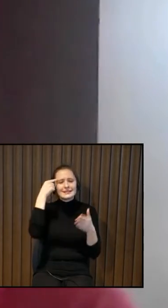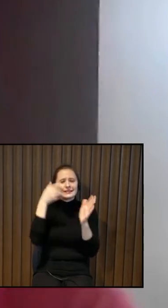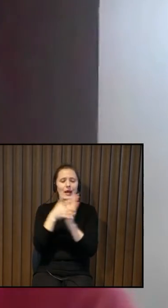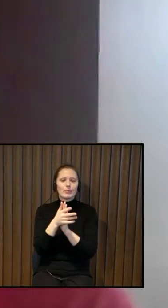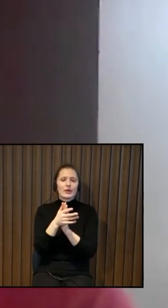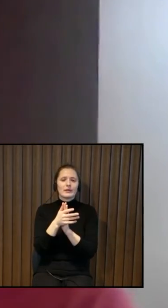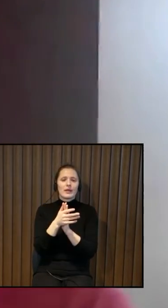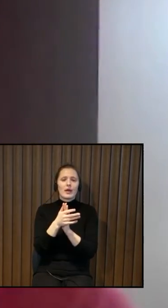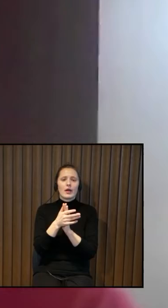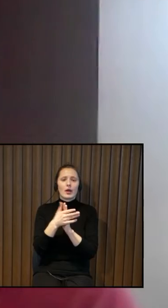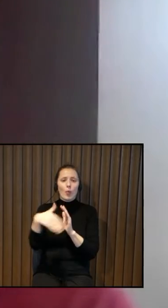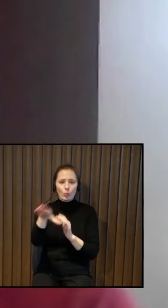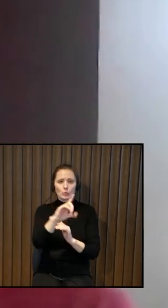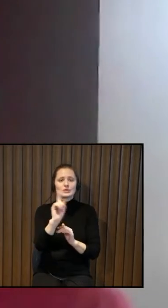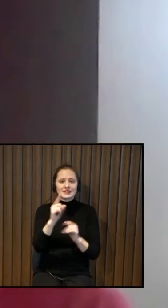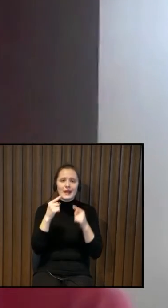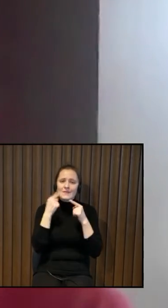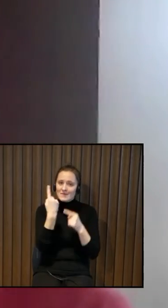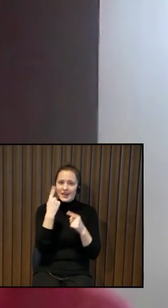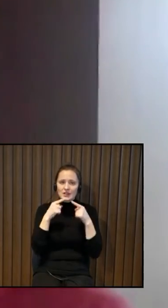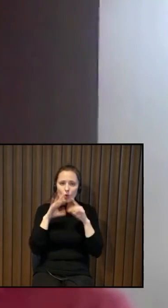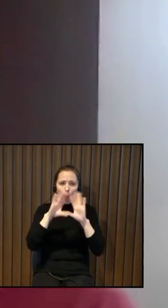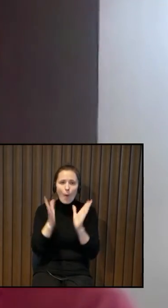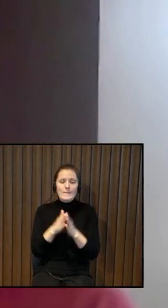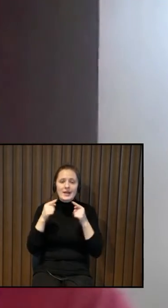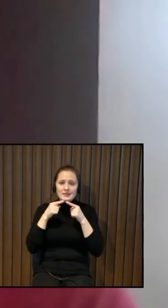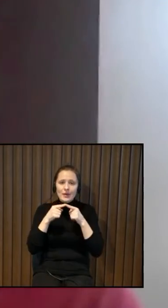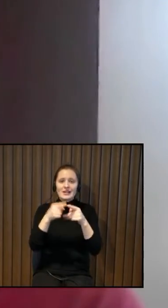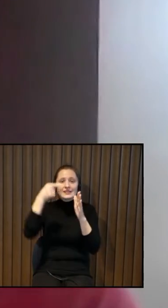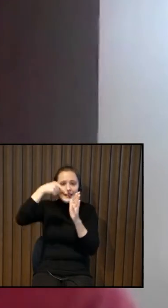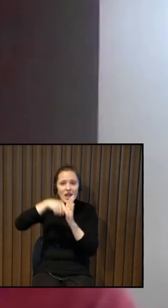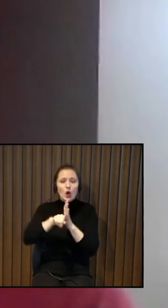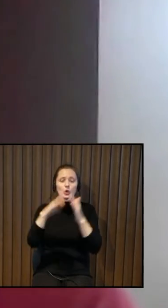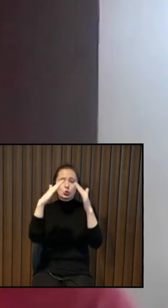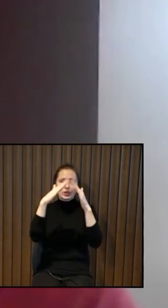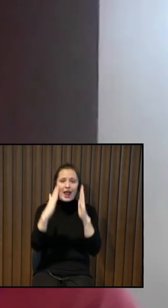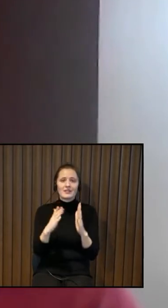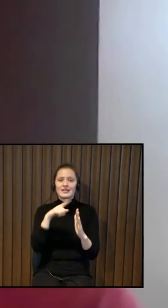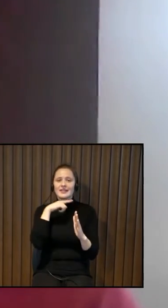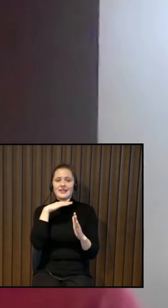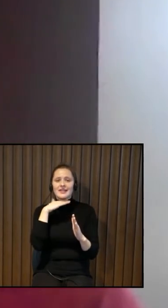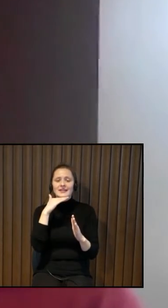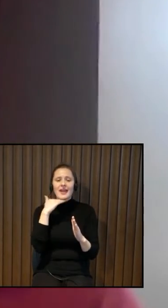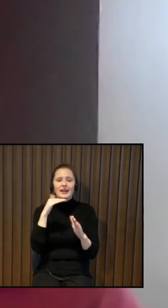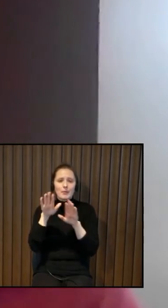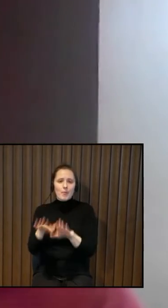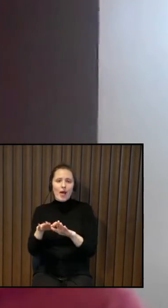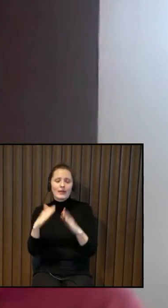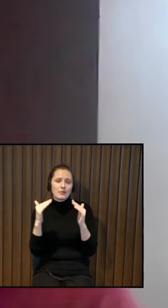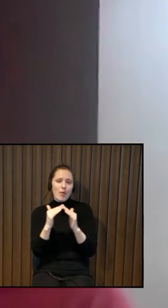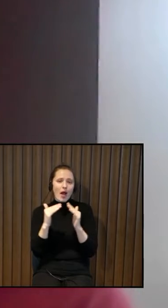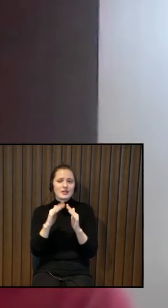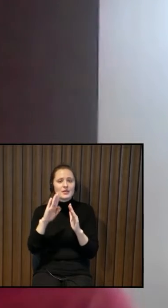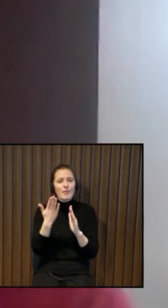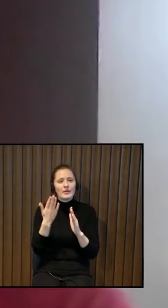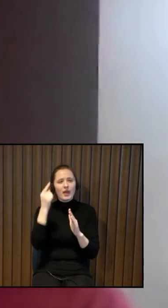mērķis, iekļūt ēkās un kad viņi arī negrib palikt mājās. Un tad tā, tā,